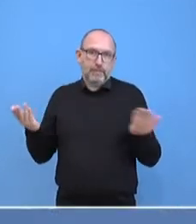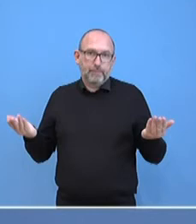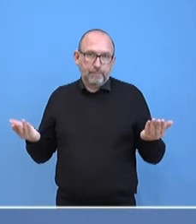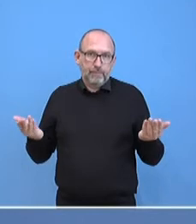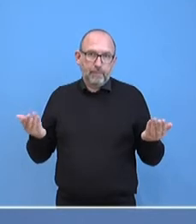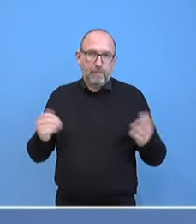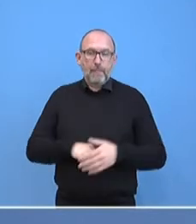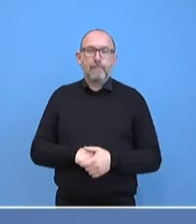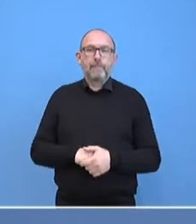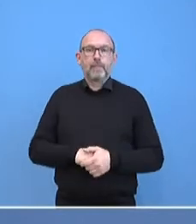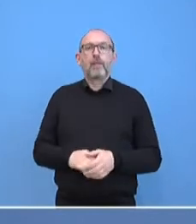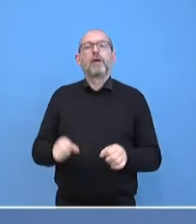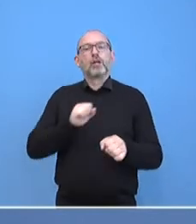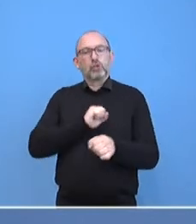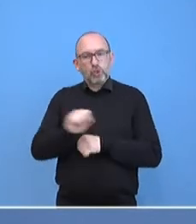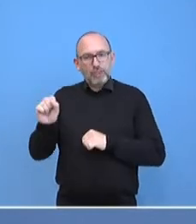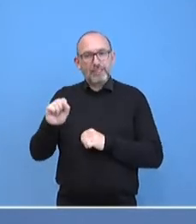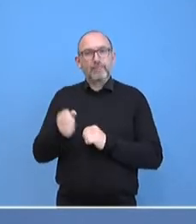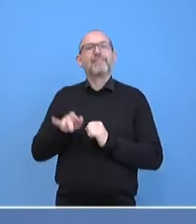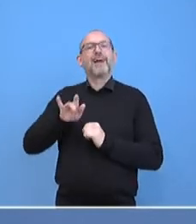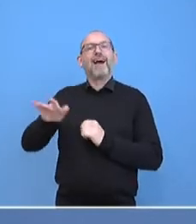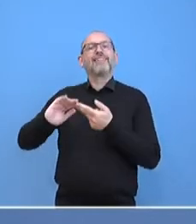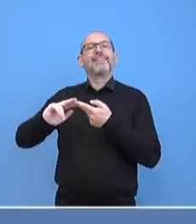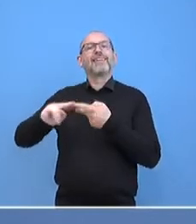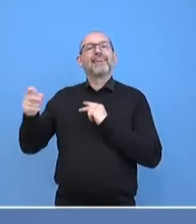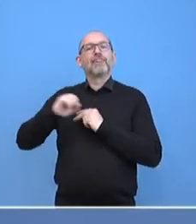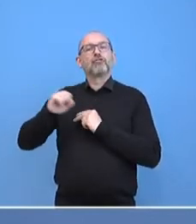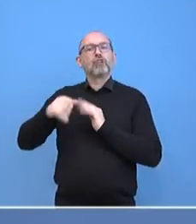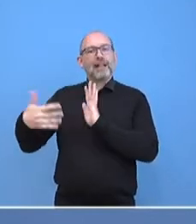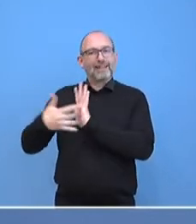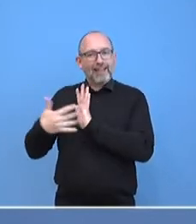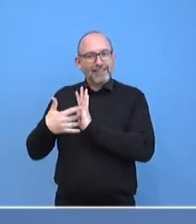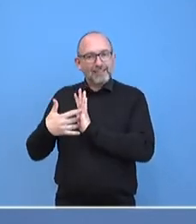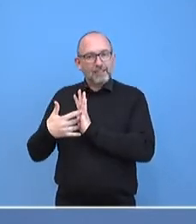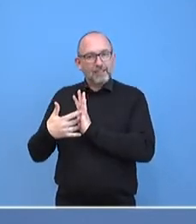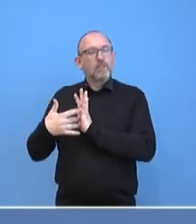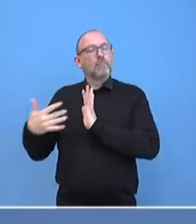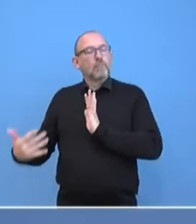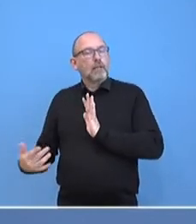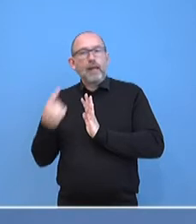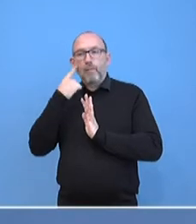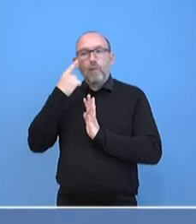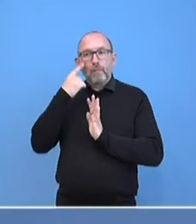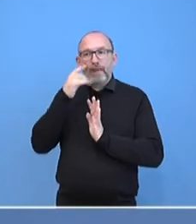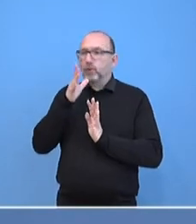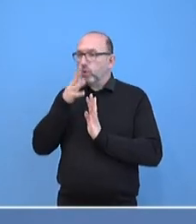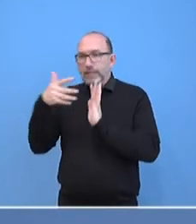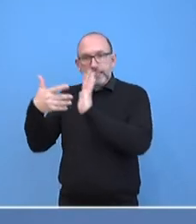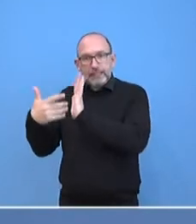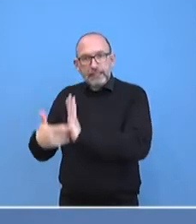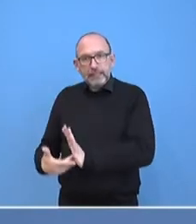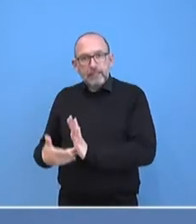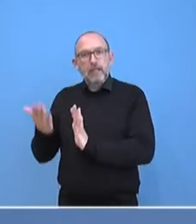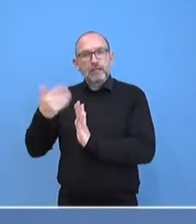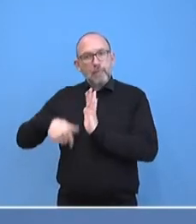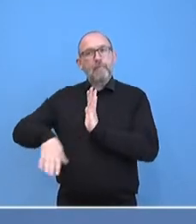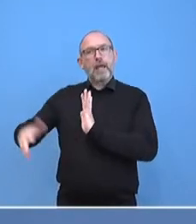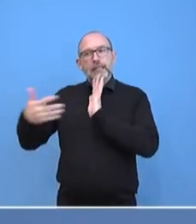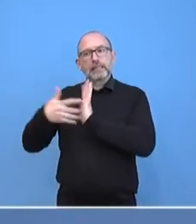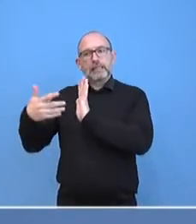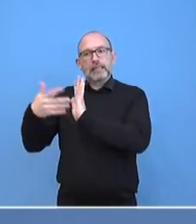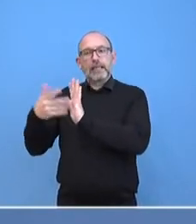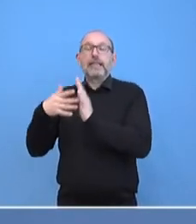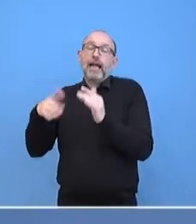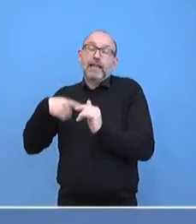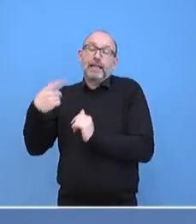können solche Antigen-Schnelltests dort, wo wir jetzt derzeit nicht testen, durchaus mit einem verstärkten Einsatz großen Nutzen